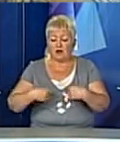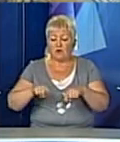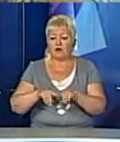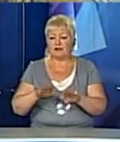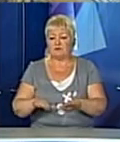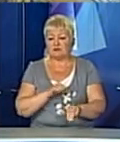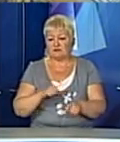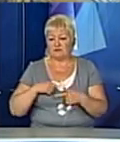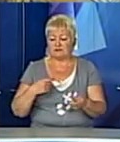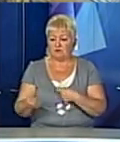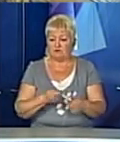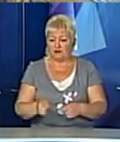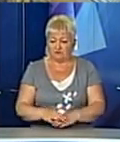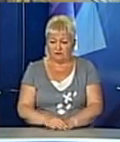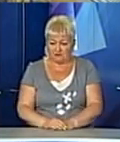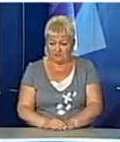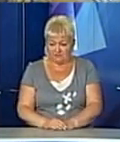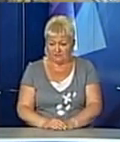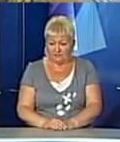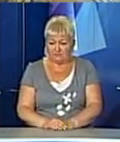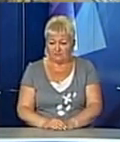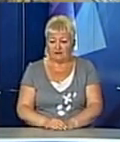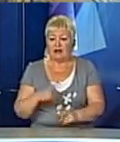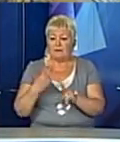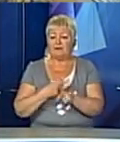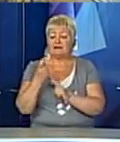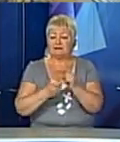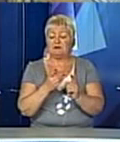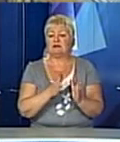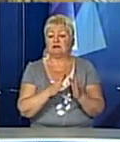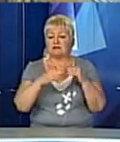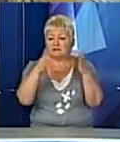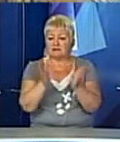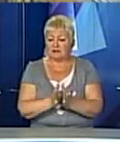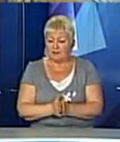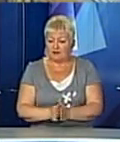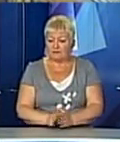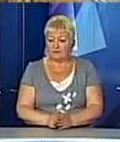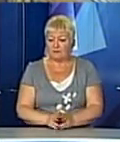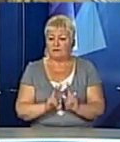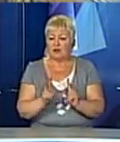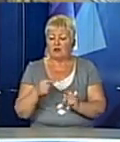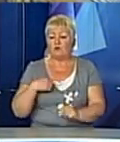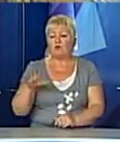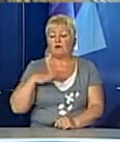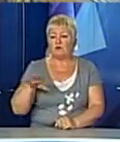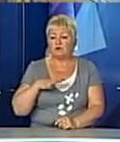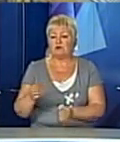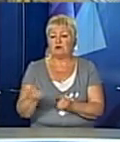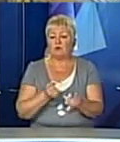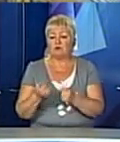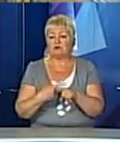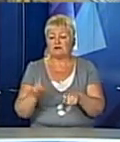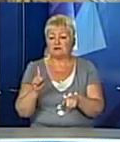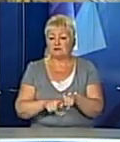самоврядування є основою і фундаментом держави. Без зміни системи, якому очікували і боролися за це